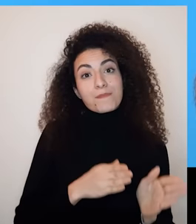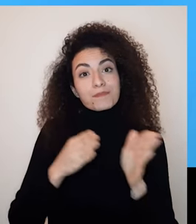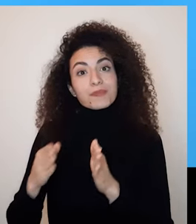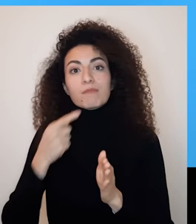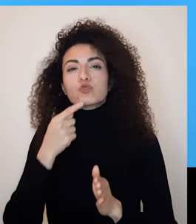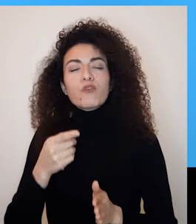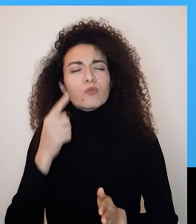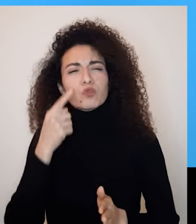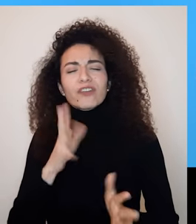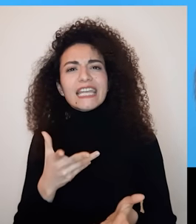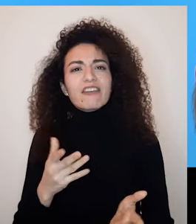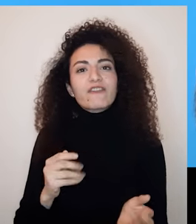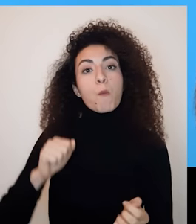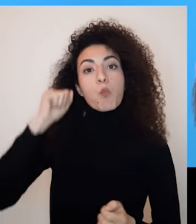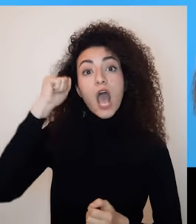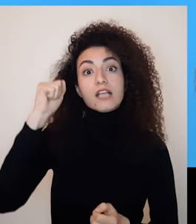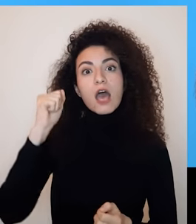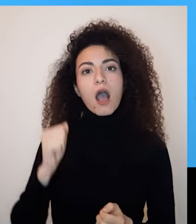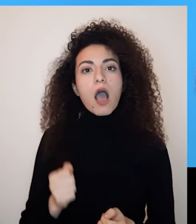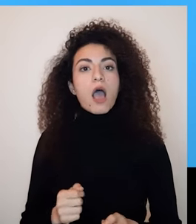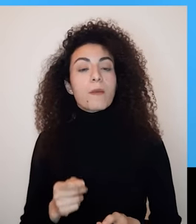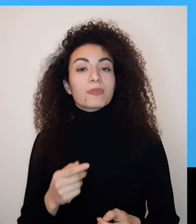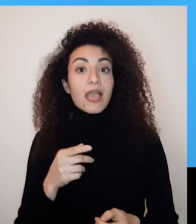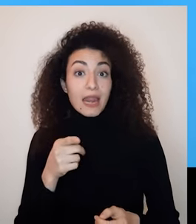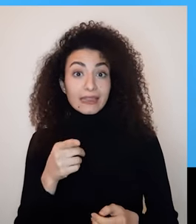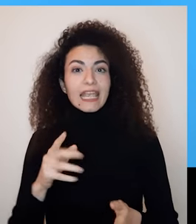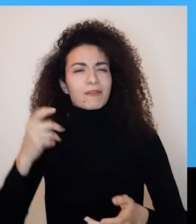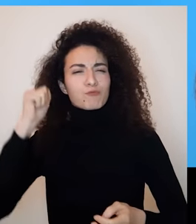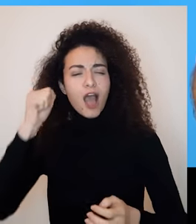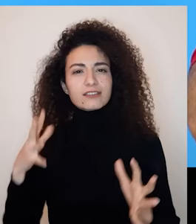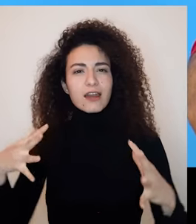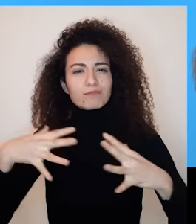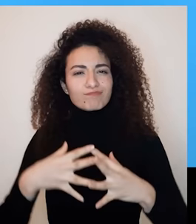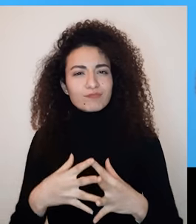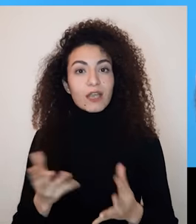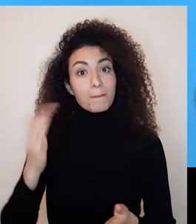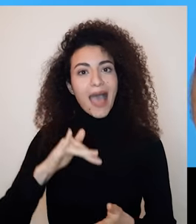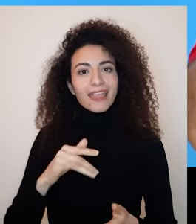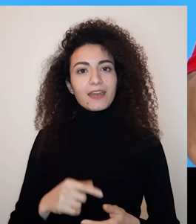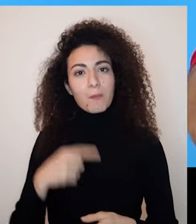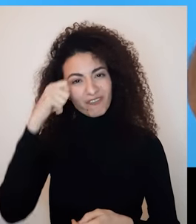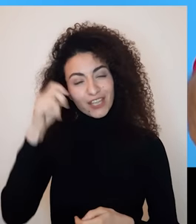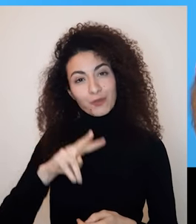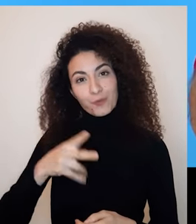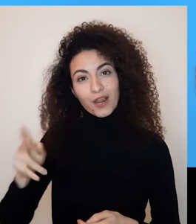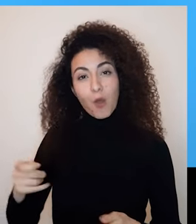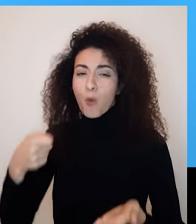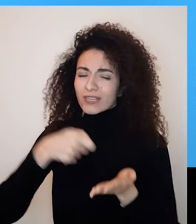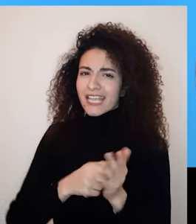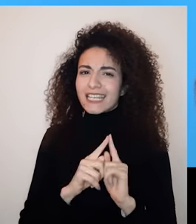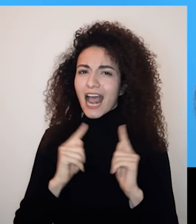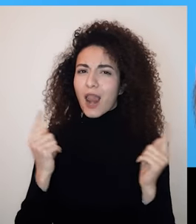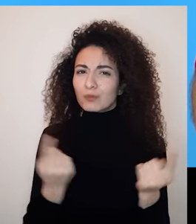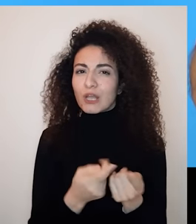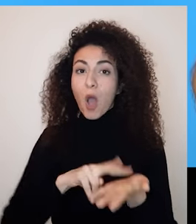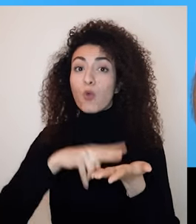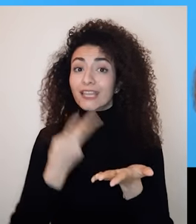رأيك نحاول سوى نقلع لمستوى المناصرة بمجالات ذات أهمية إلك نلتقى بالفقرة التالية لو توسيح عدرتك على التأثير